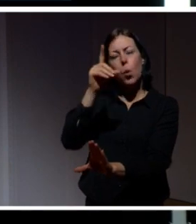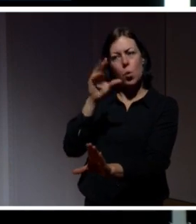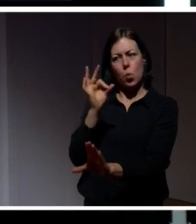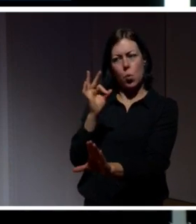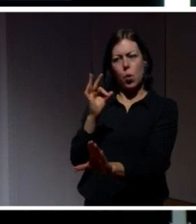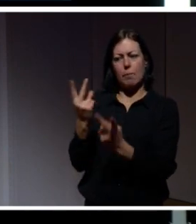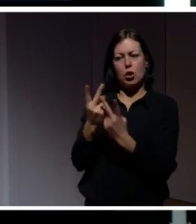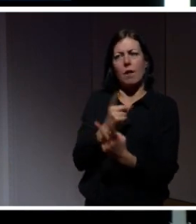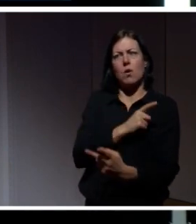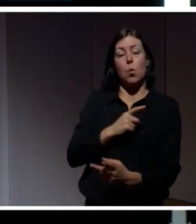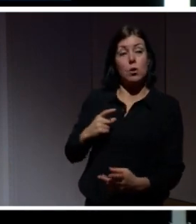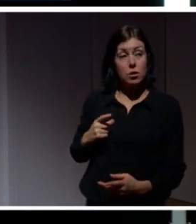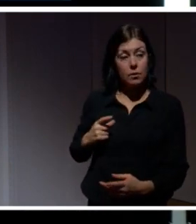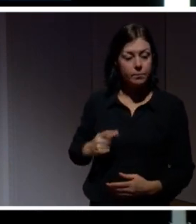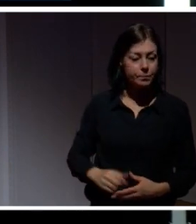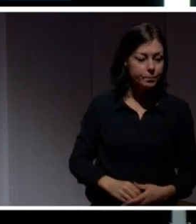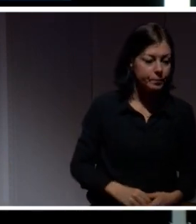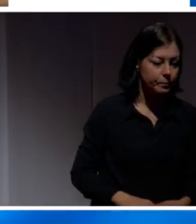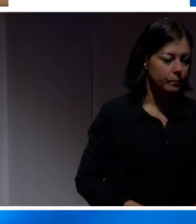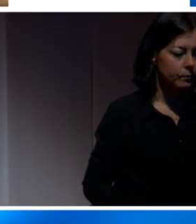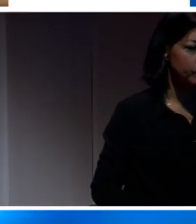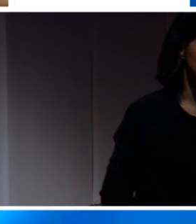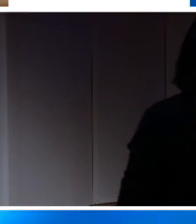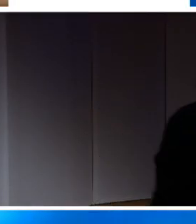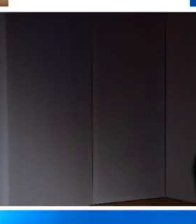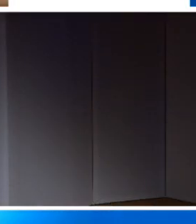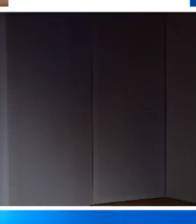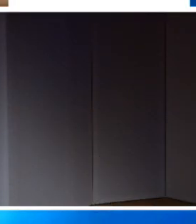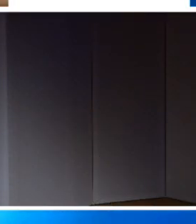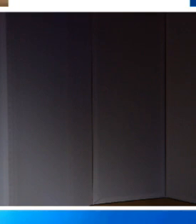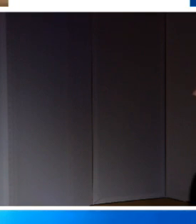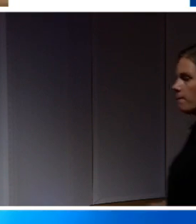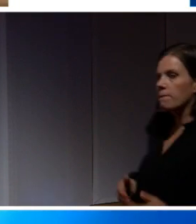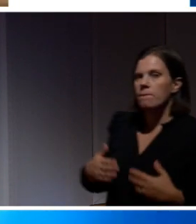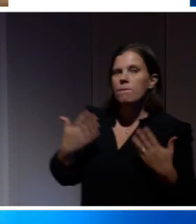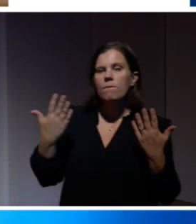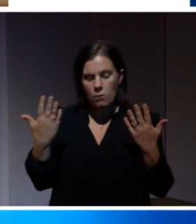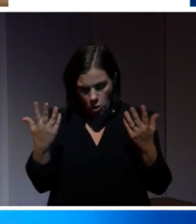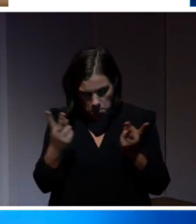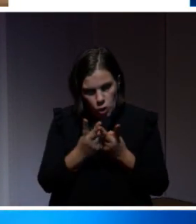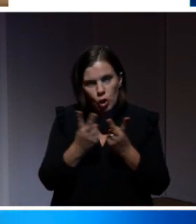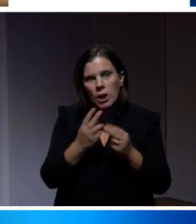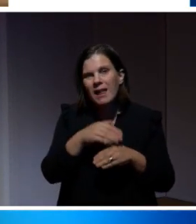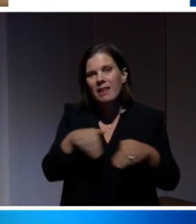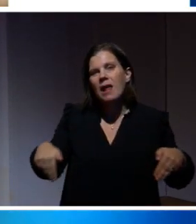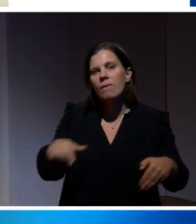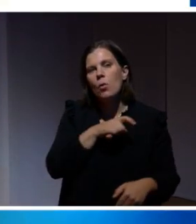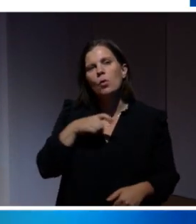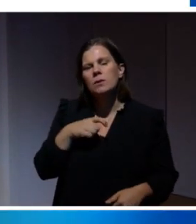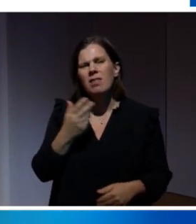om man funderar lite mer i termer av här, vad betyder integritet för oss egentligen? När är det viktigt då?